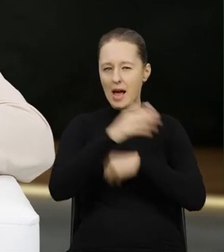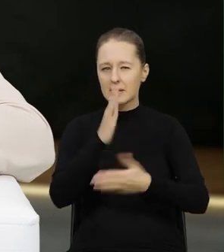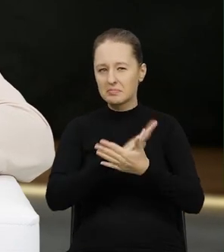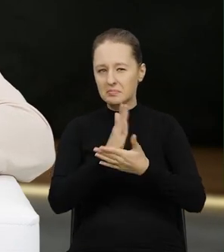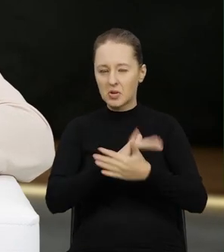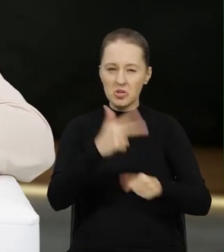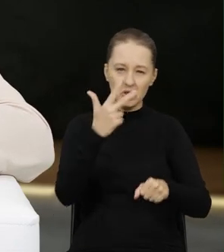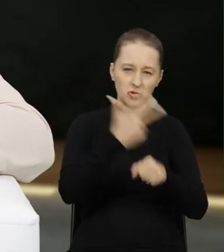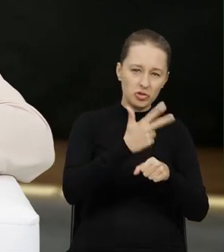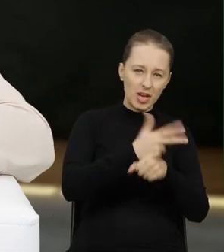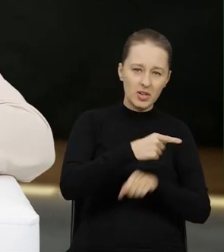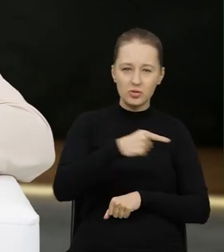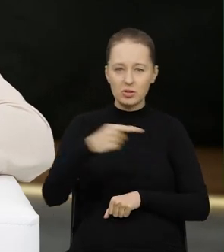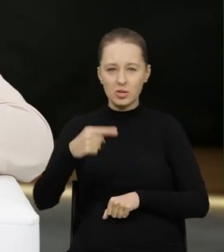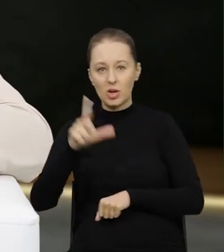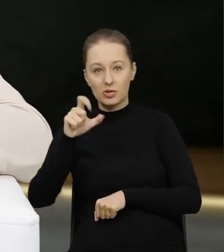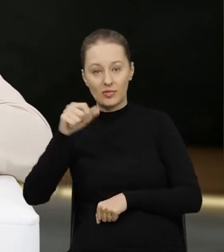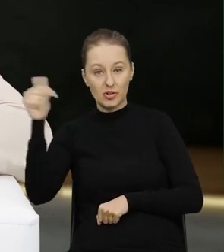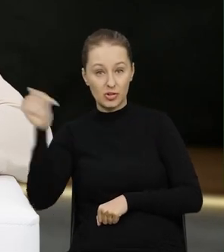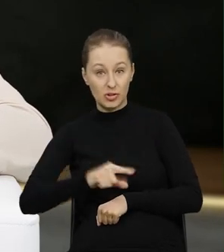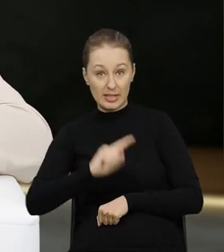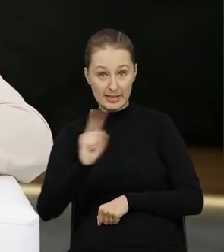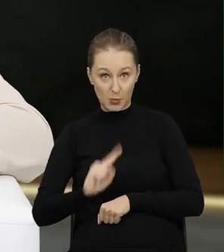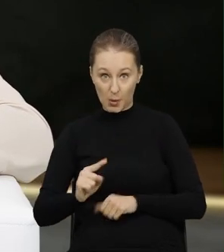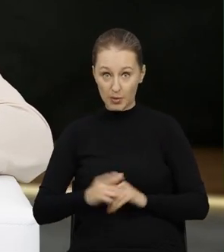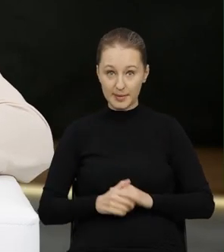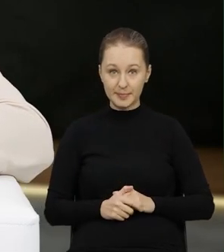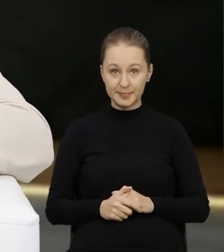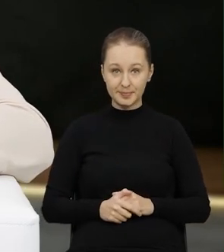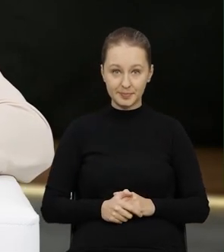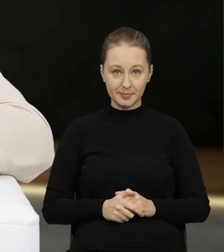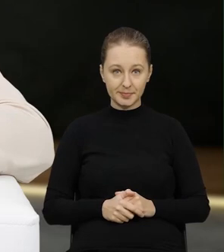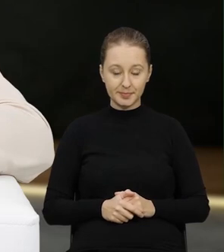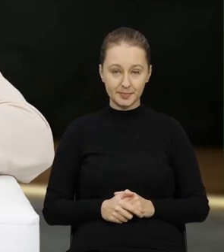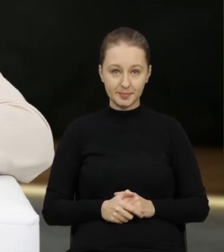wahają się od 30 do 200 tysięcy złotych.